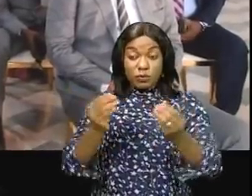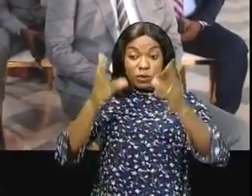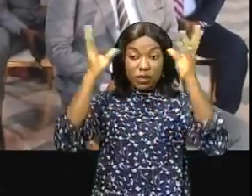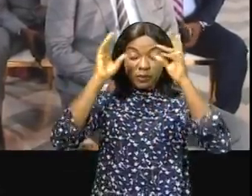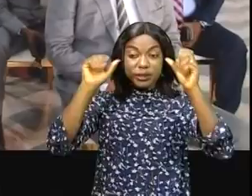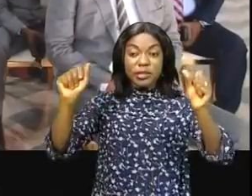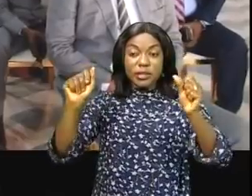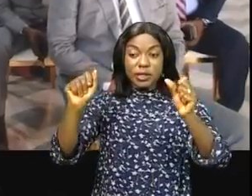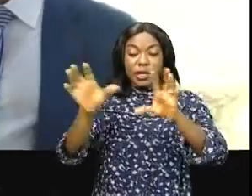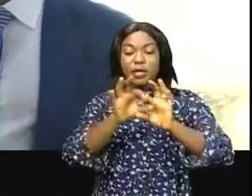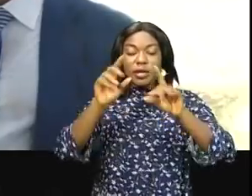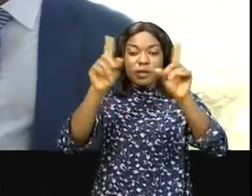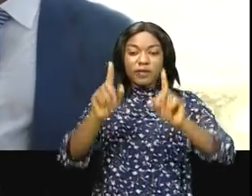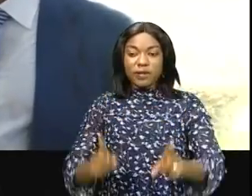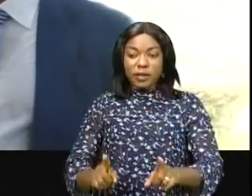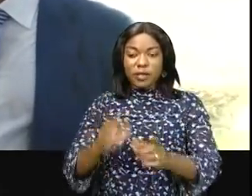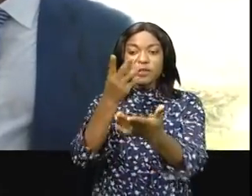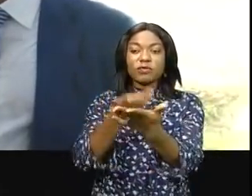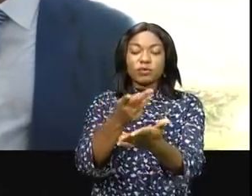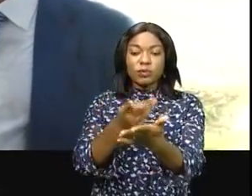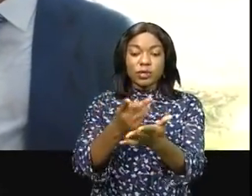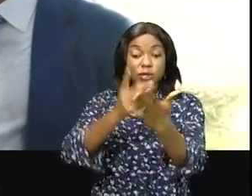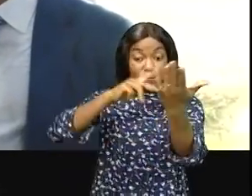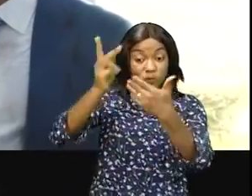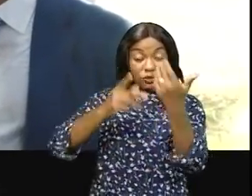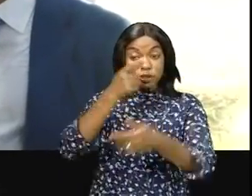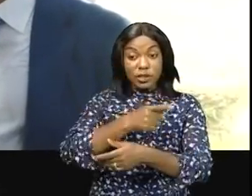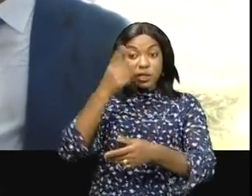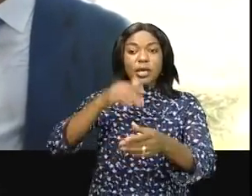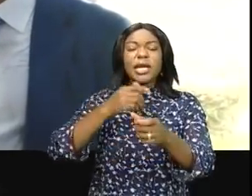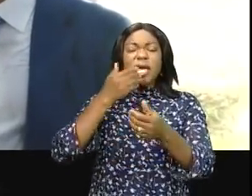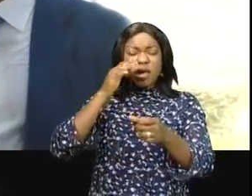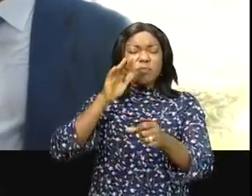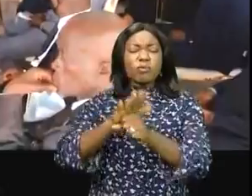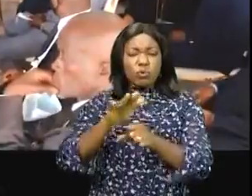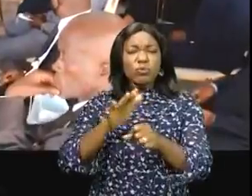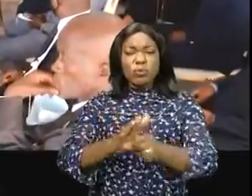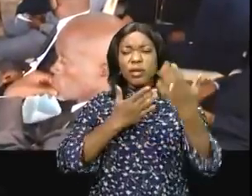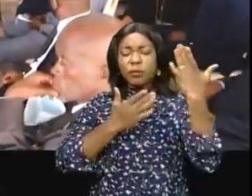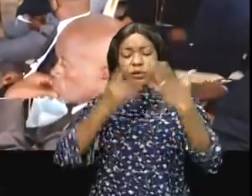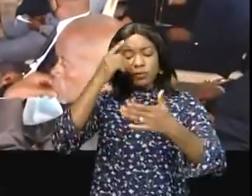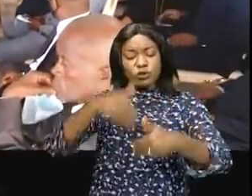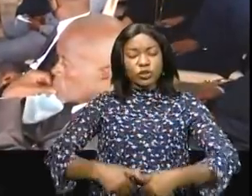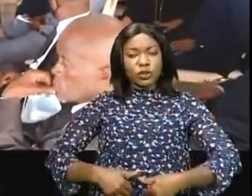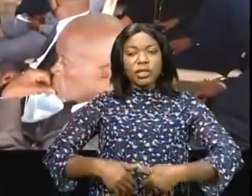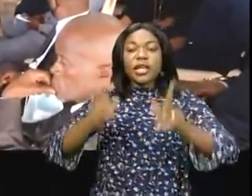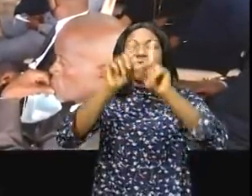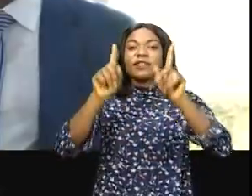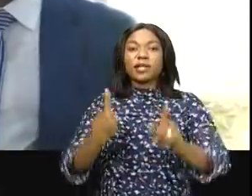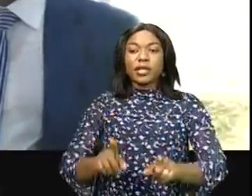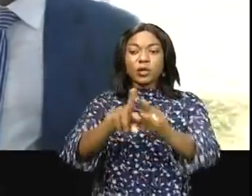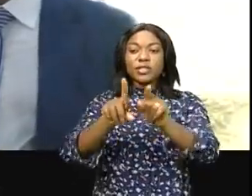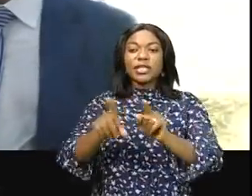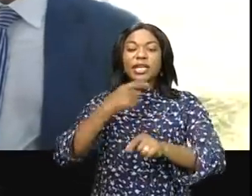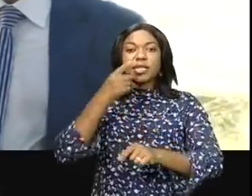Confédération africaine de football, ce projet de championnat scolaire compte beaucoup pour la jeunesse africaine. Patrice Motsépé a